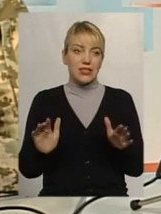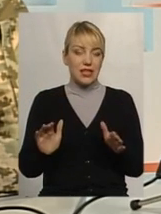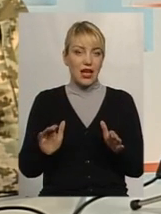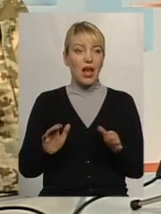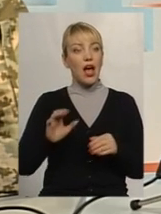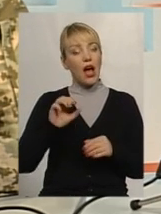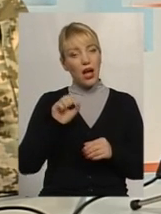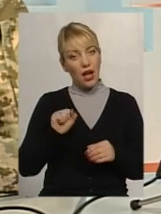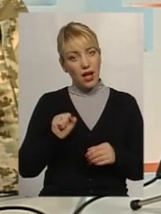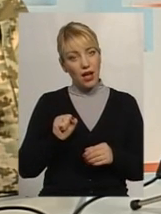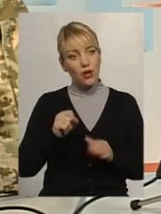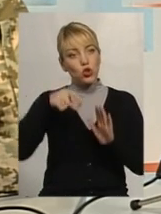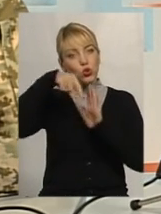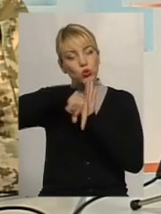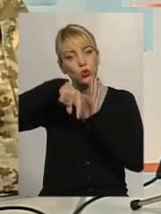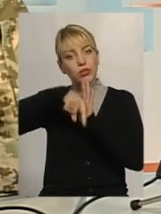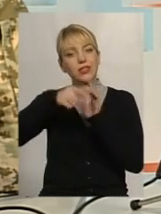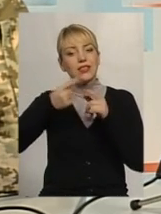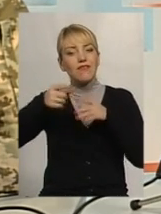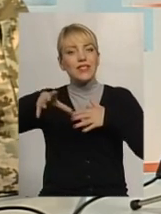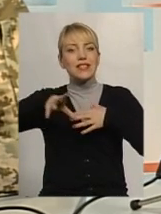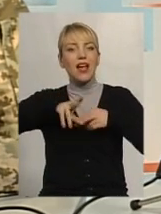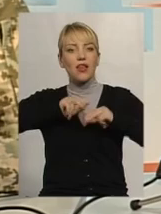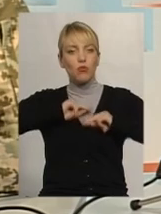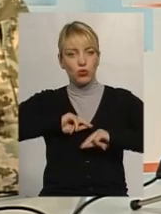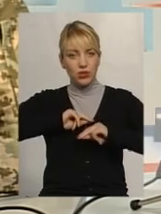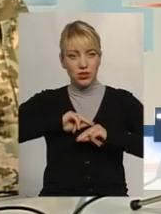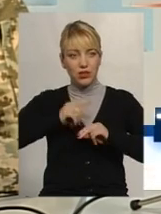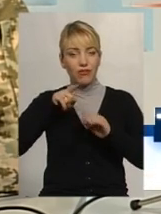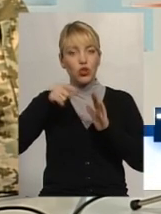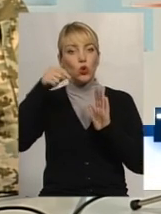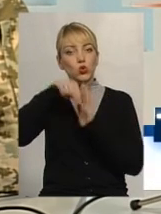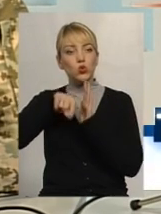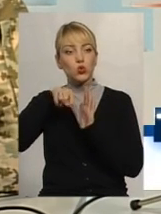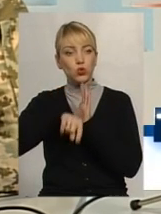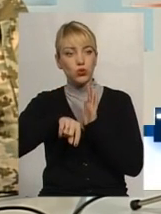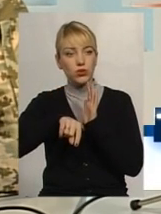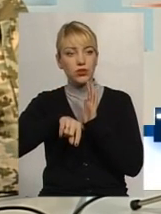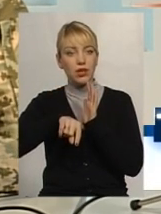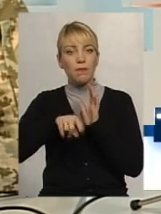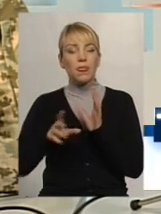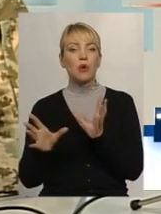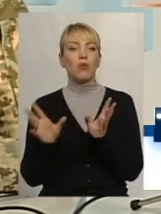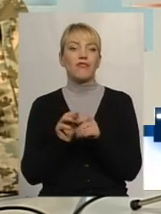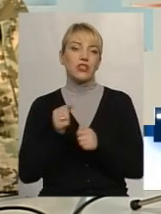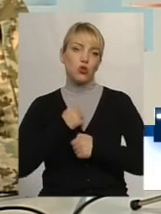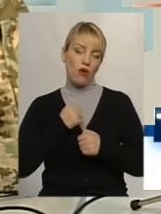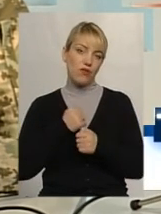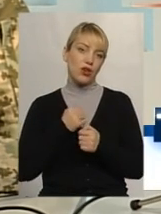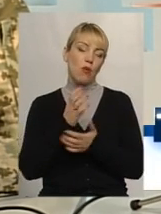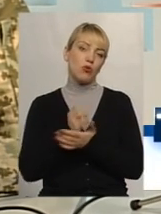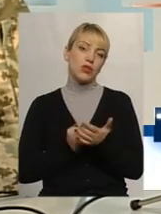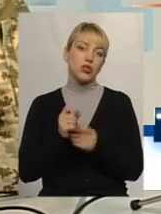сутність – це взаємодії, взаємосумісності у поєднанні цих військових потенціалів. Тому на сьогодні,